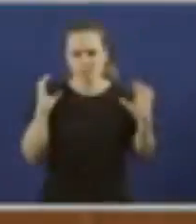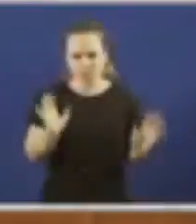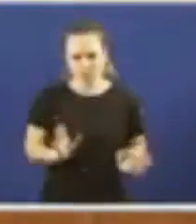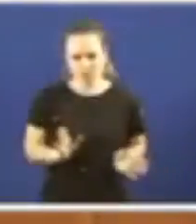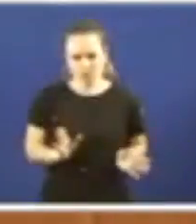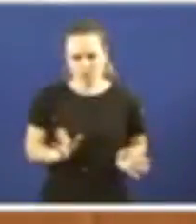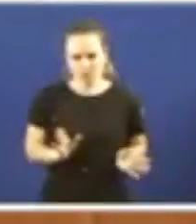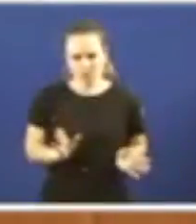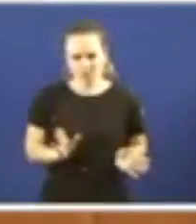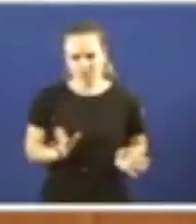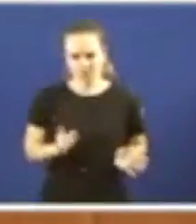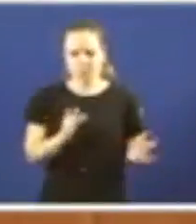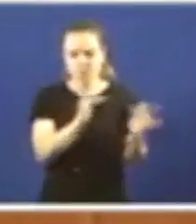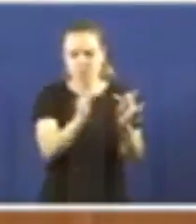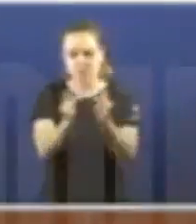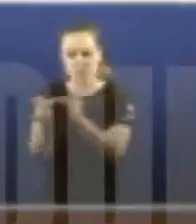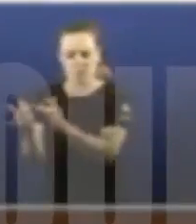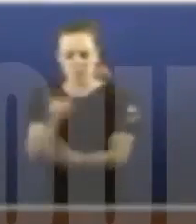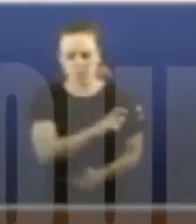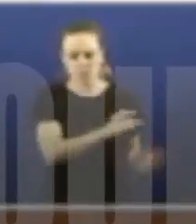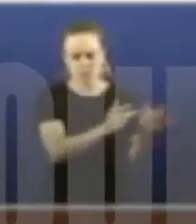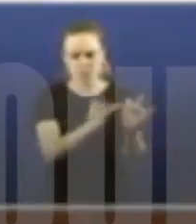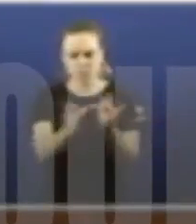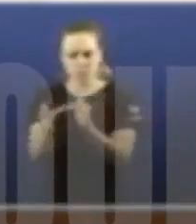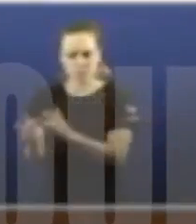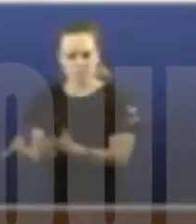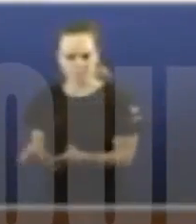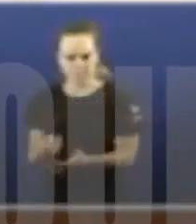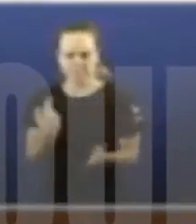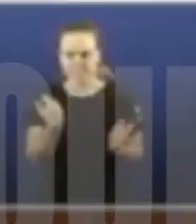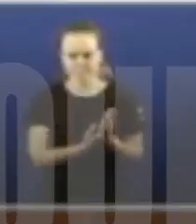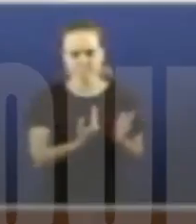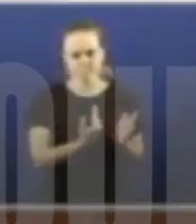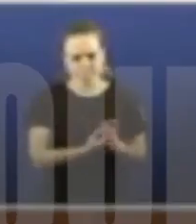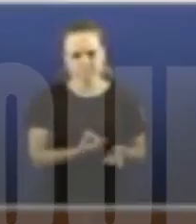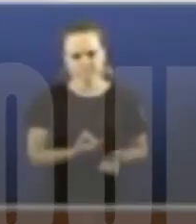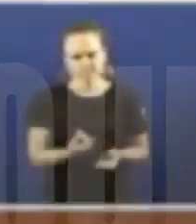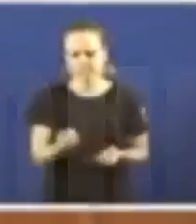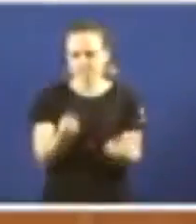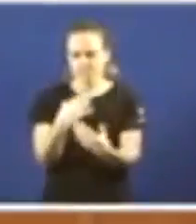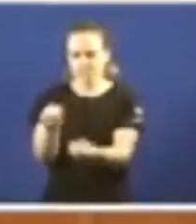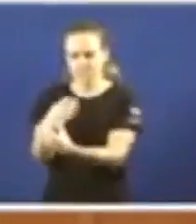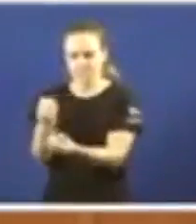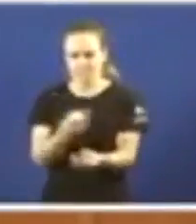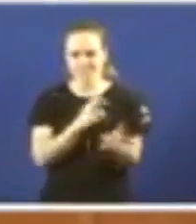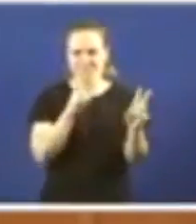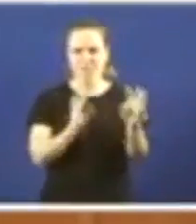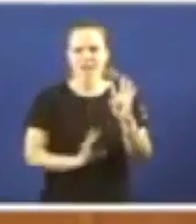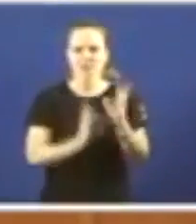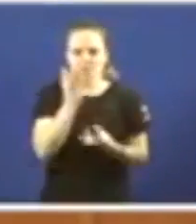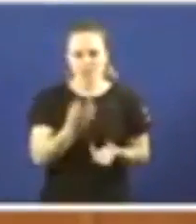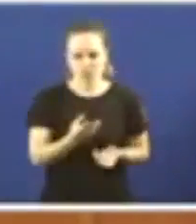E se se fala coa xente, pois ali comprobaremos que é o que nos din alrededor dos incendios.